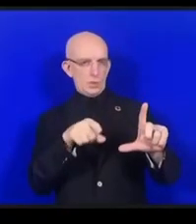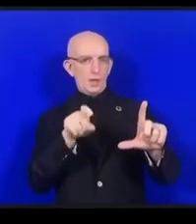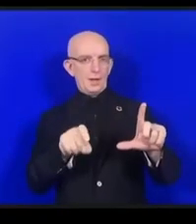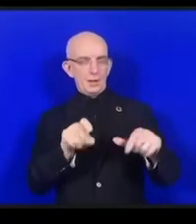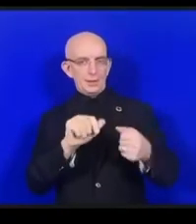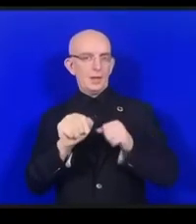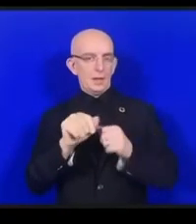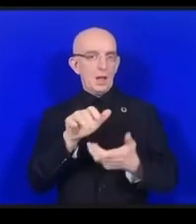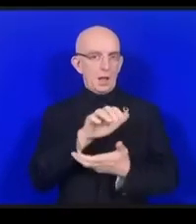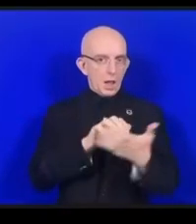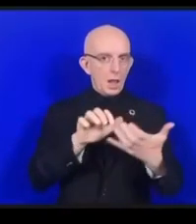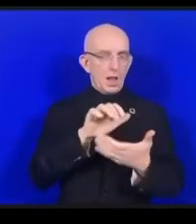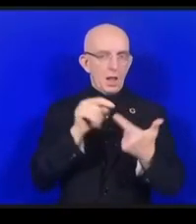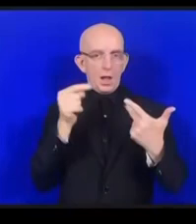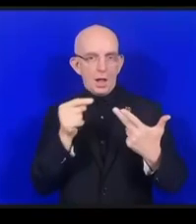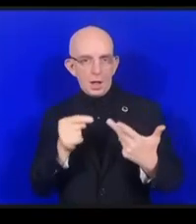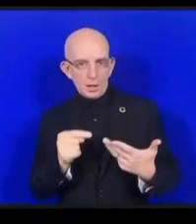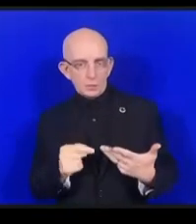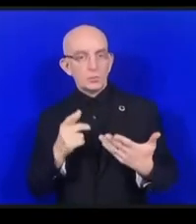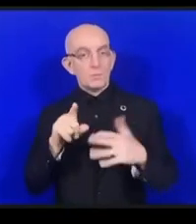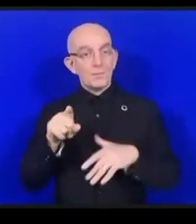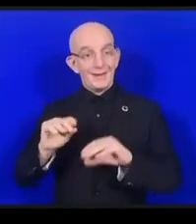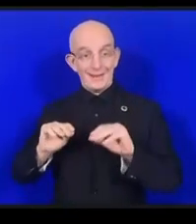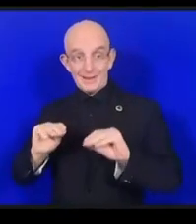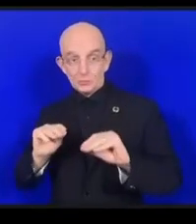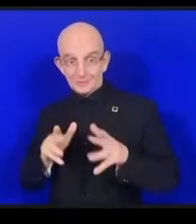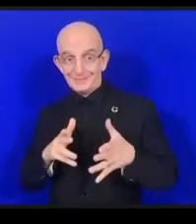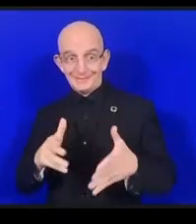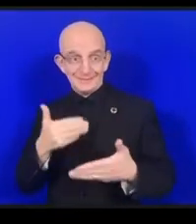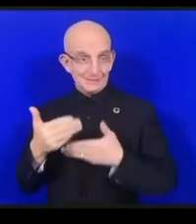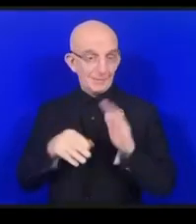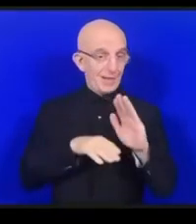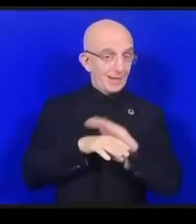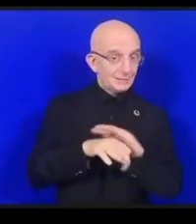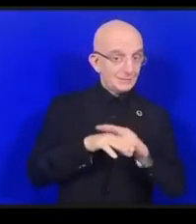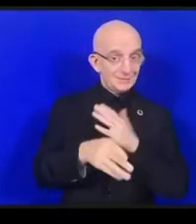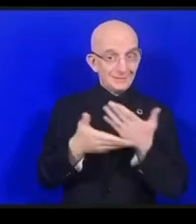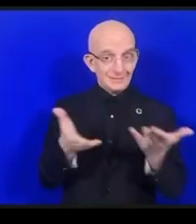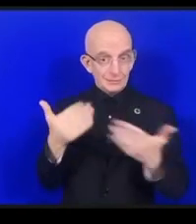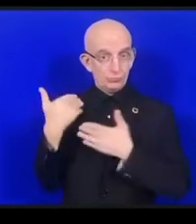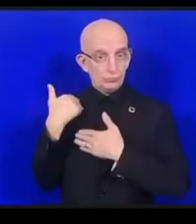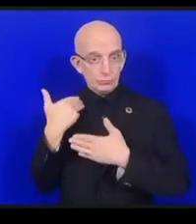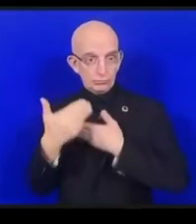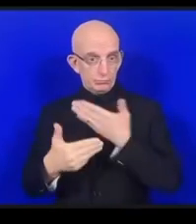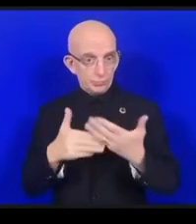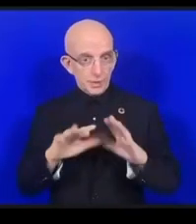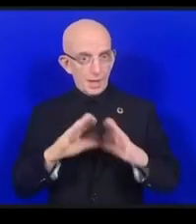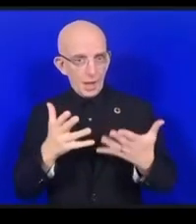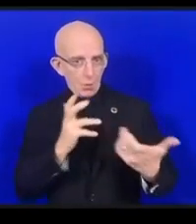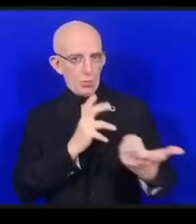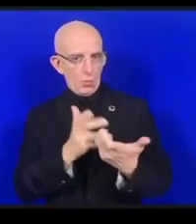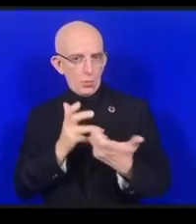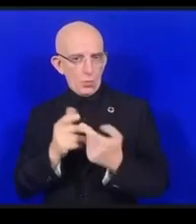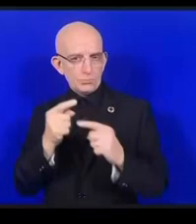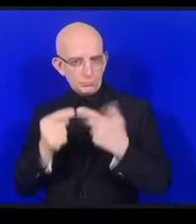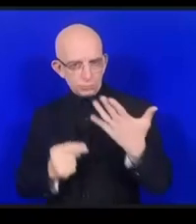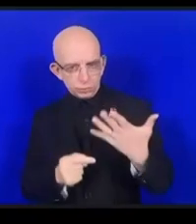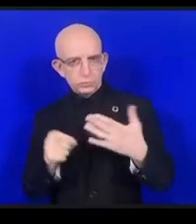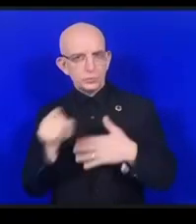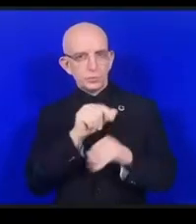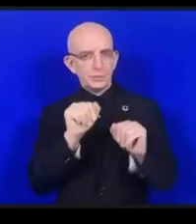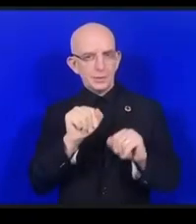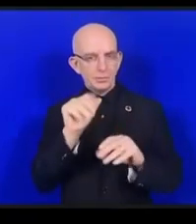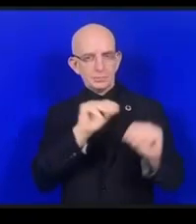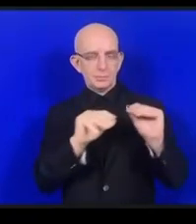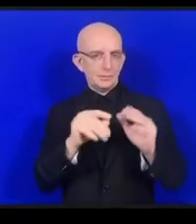障害のある方をアコモデートするかあるいは化学のクラスで例えば目が見えない人にどう